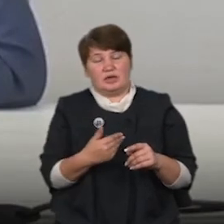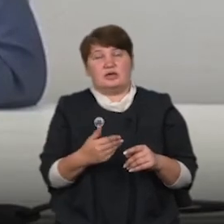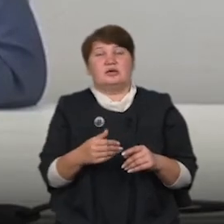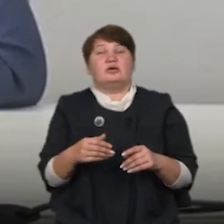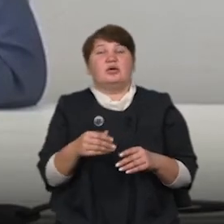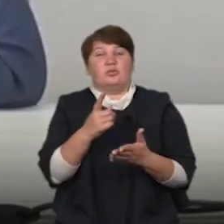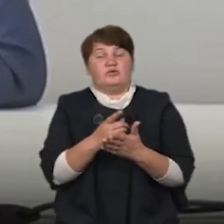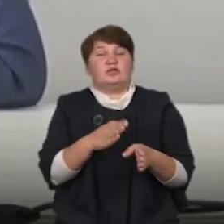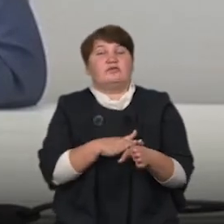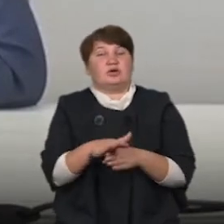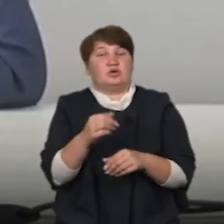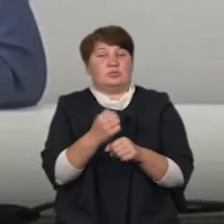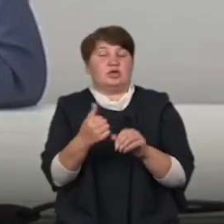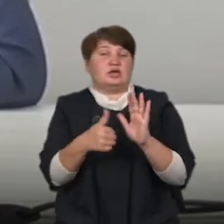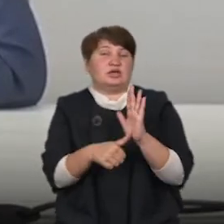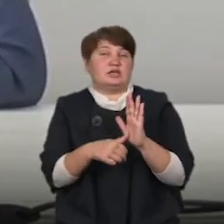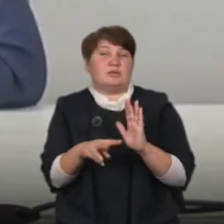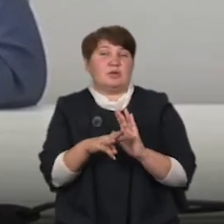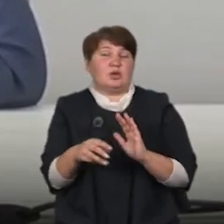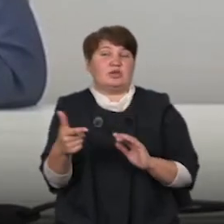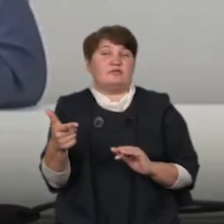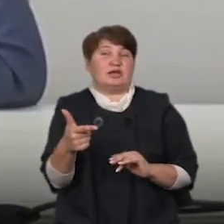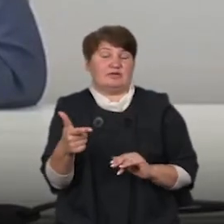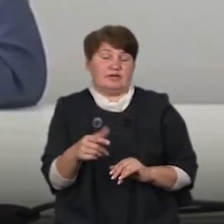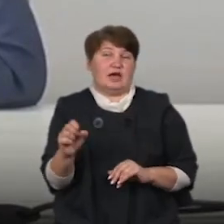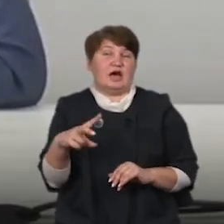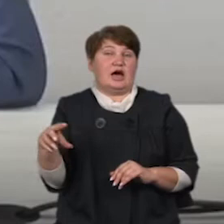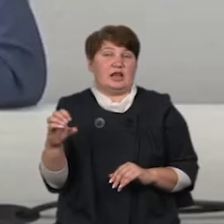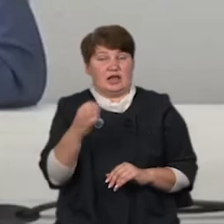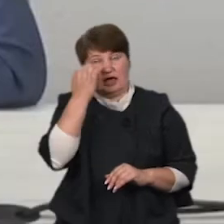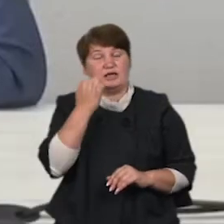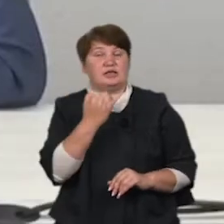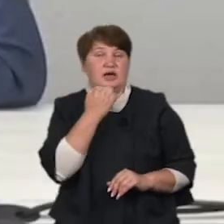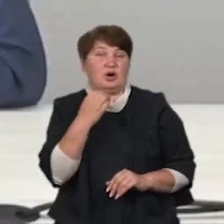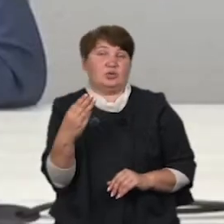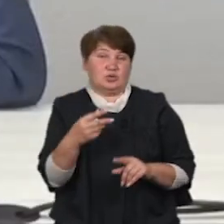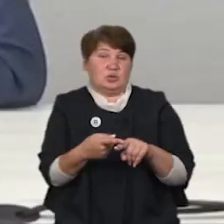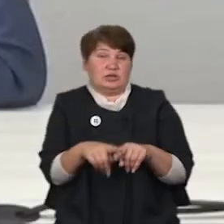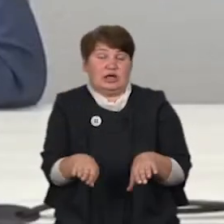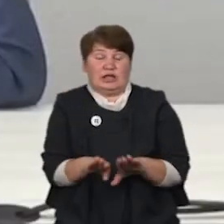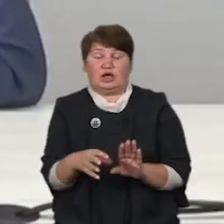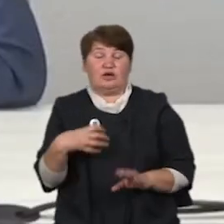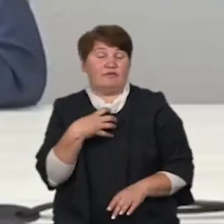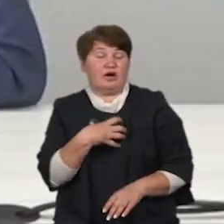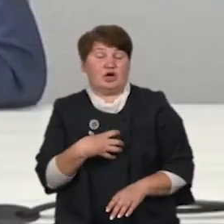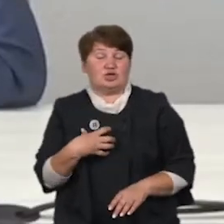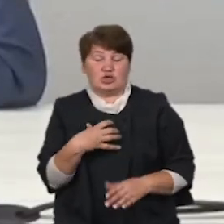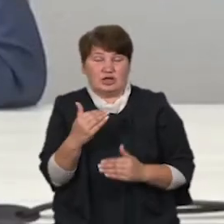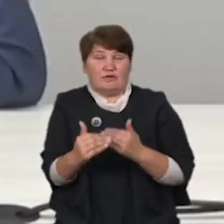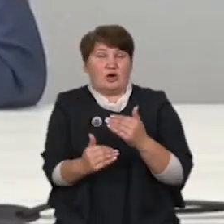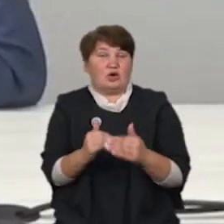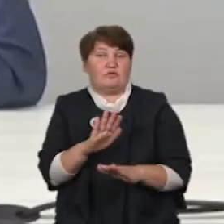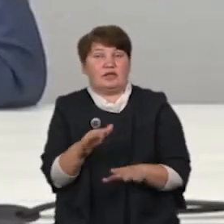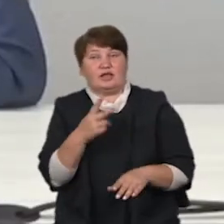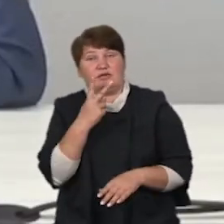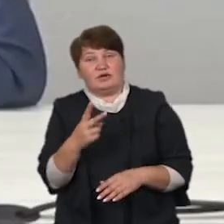суму 60 мільйонів гривень. Але дякую, що цей такий важливий крок, не зважаючи на